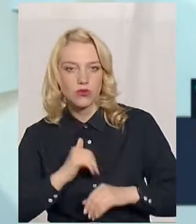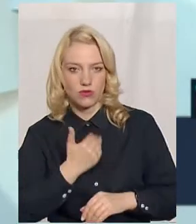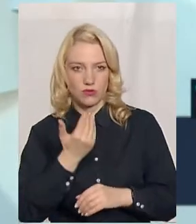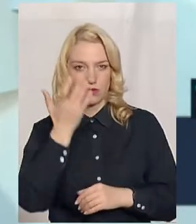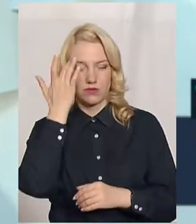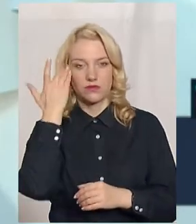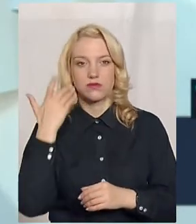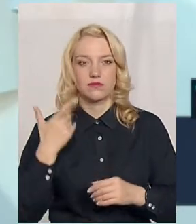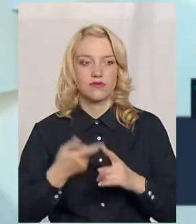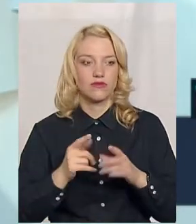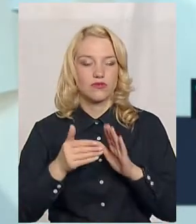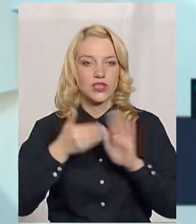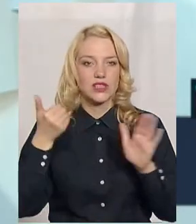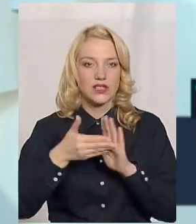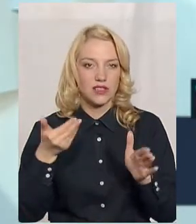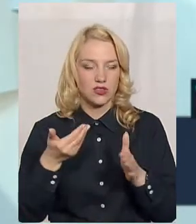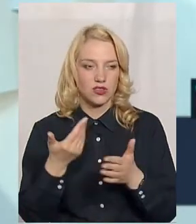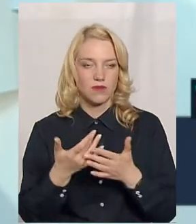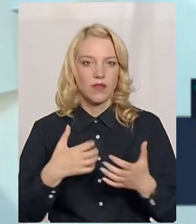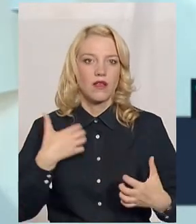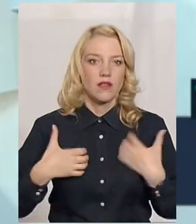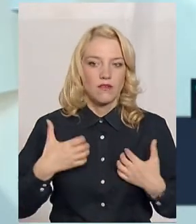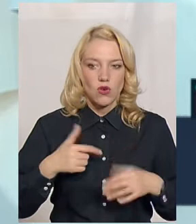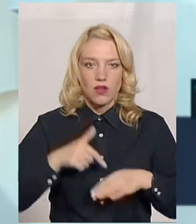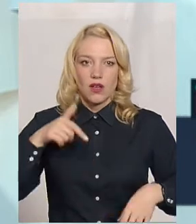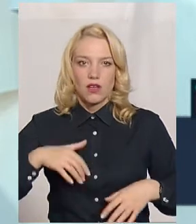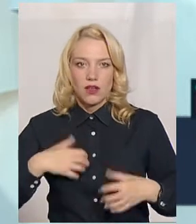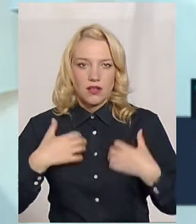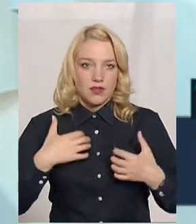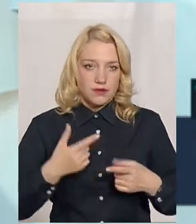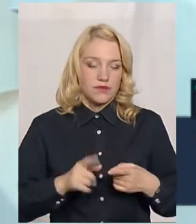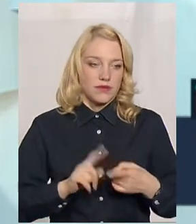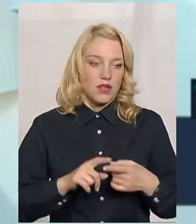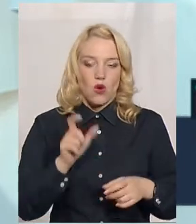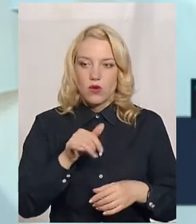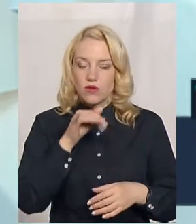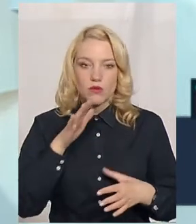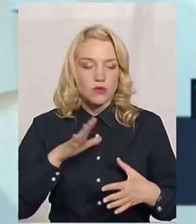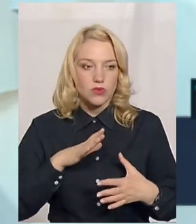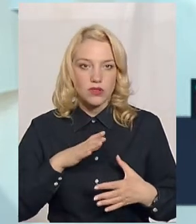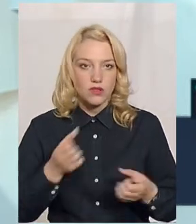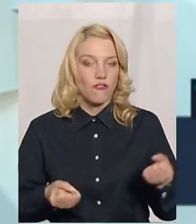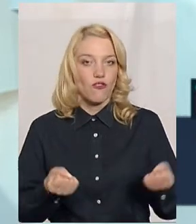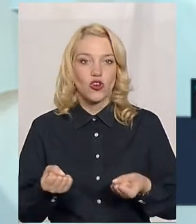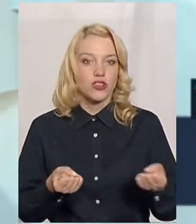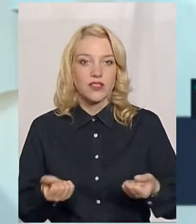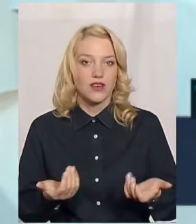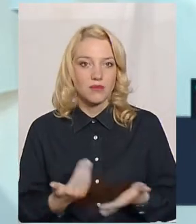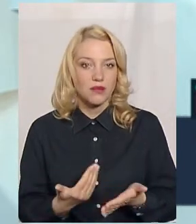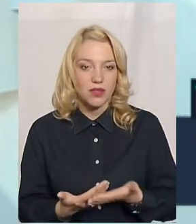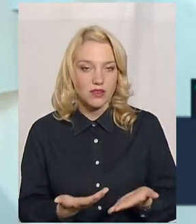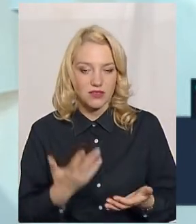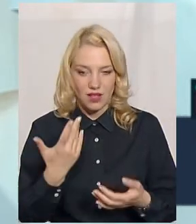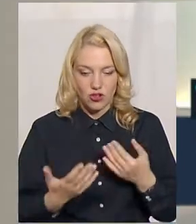вони визивають тривогу, відчуття тривоги і так далі. Людина не може бути водієм при прийомі багатьох